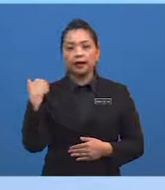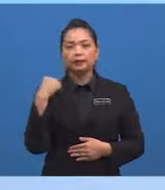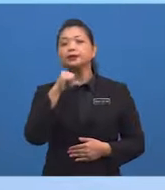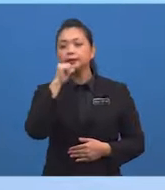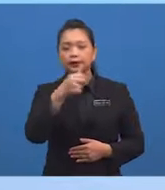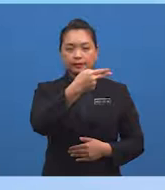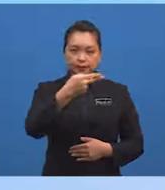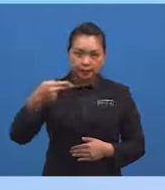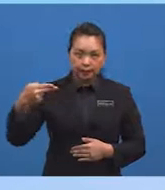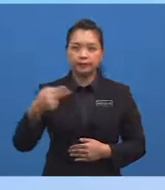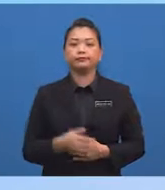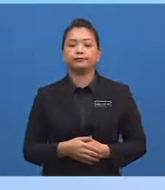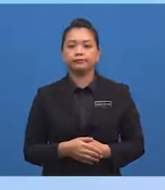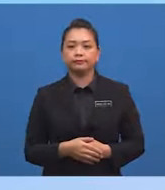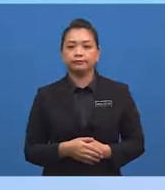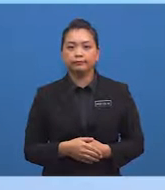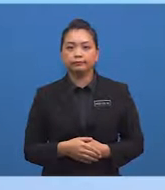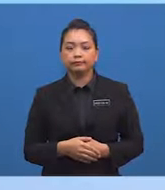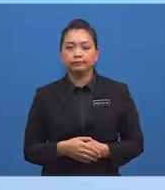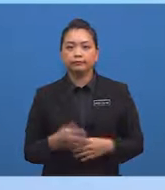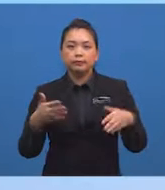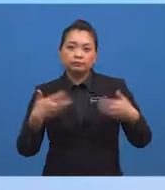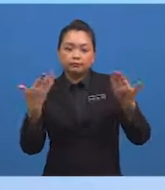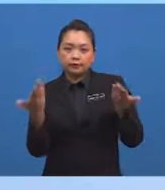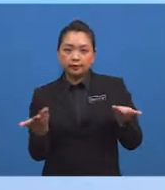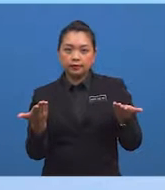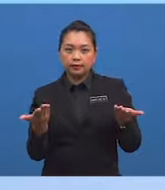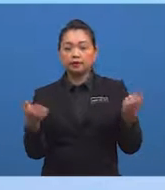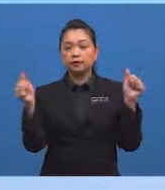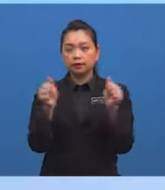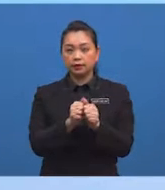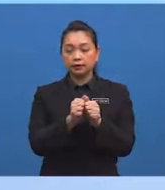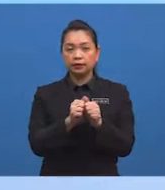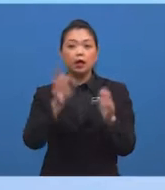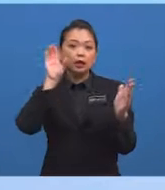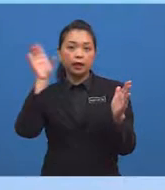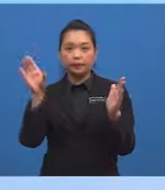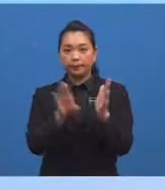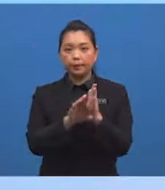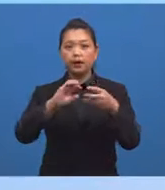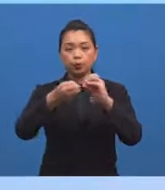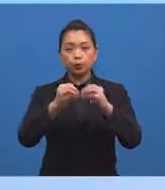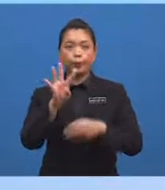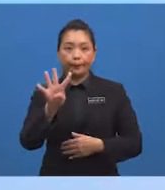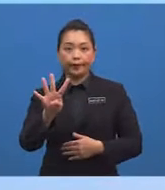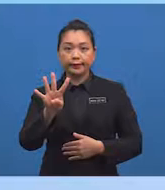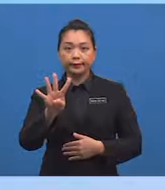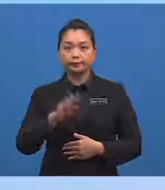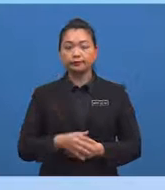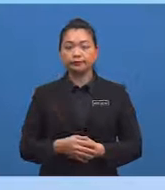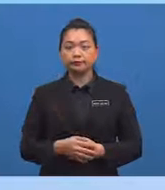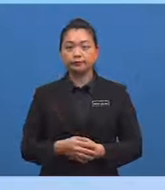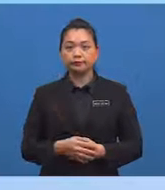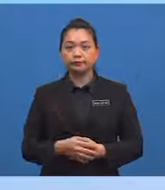tidak selari Haa, bagaimana pula dengan gambar rajah keempat ini?